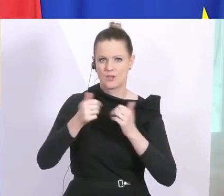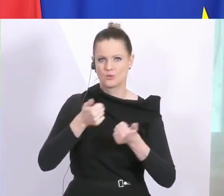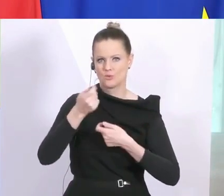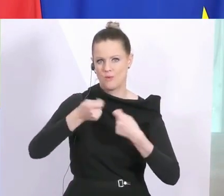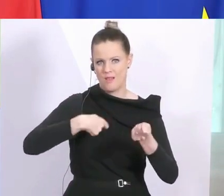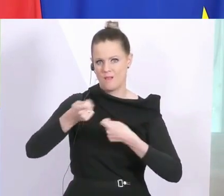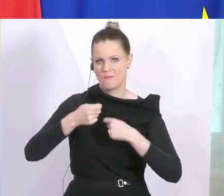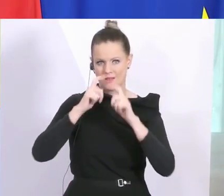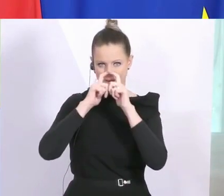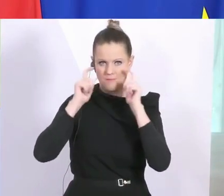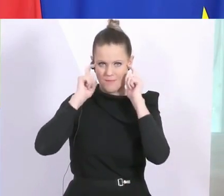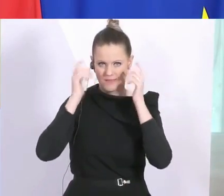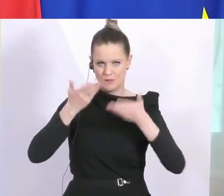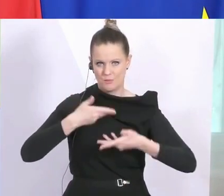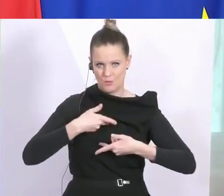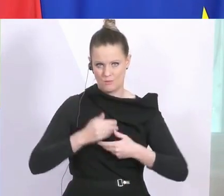Maske erhält.